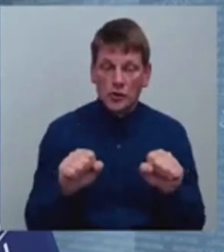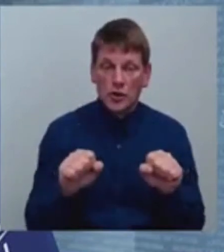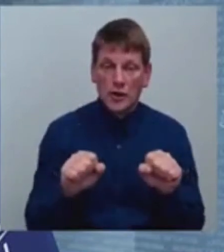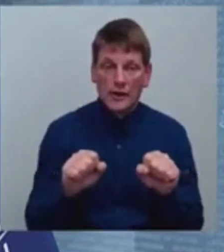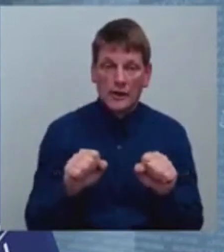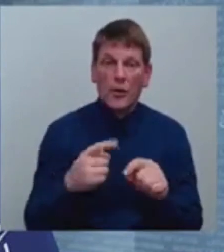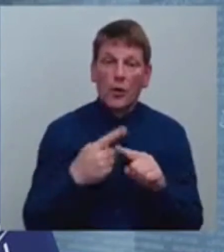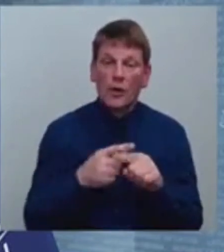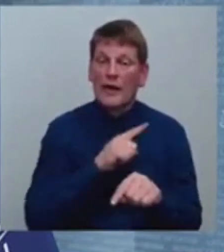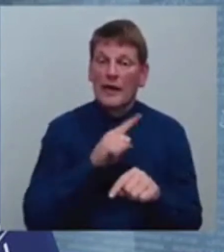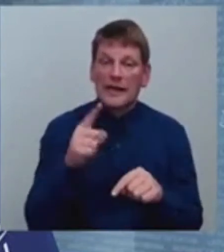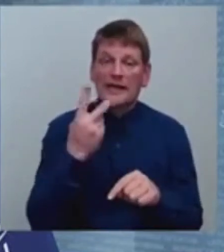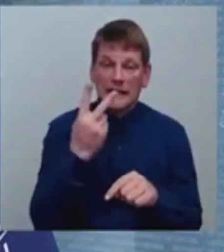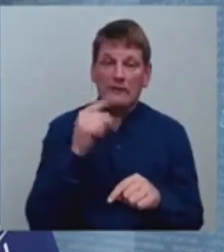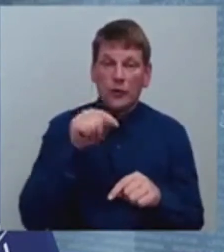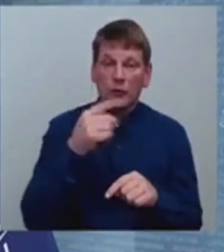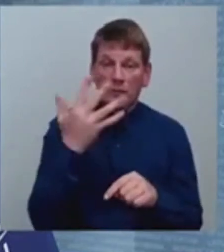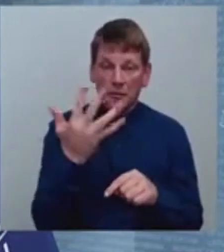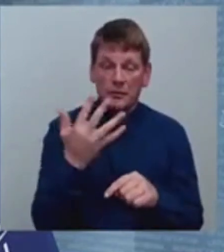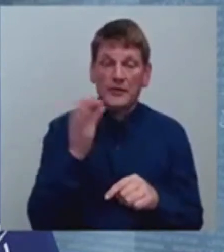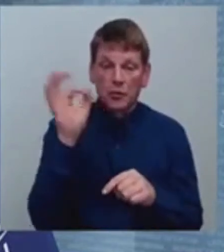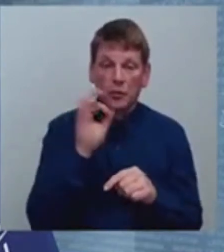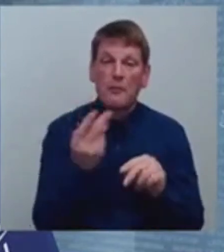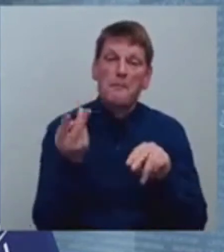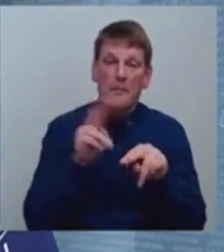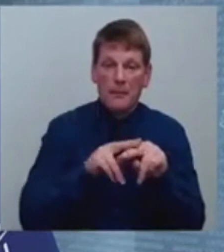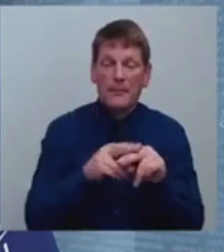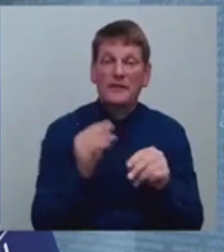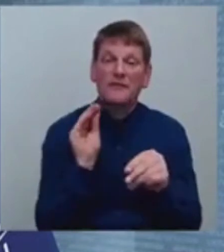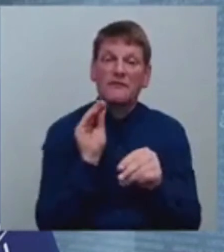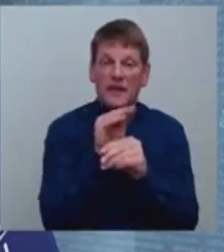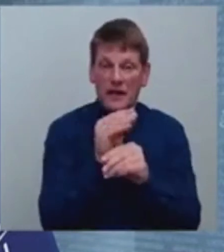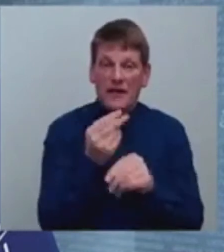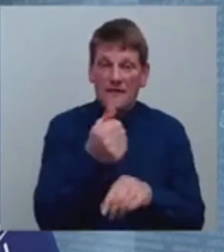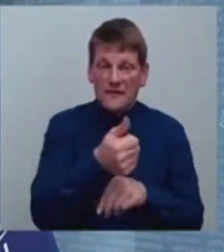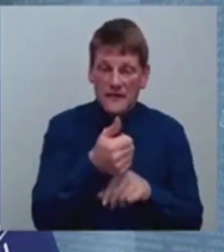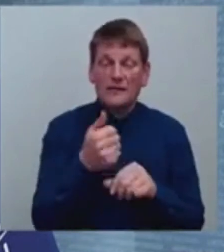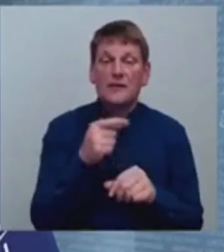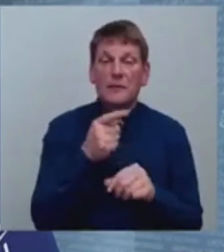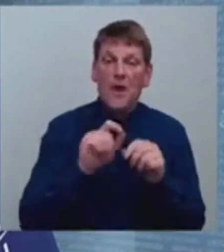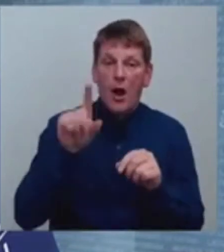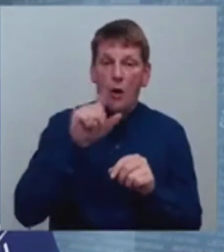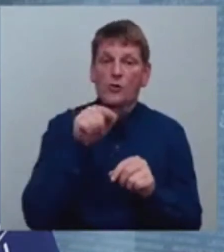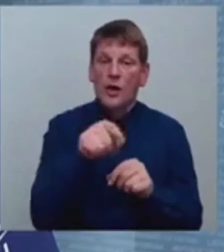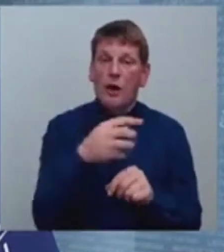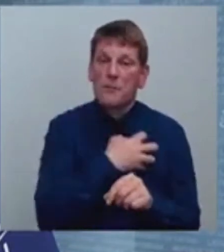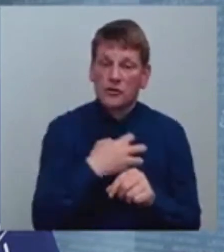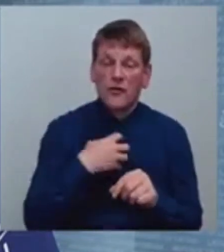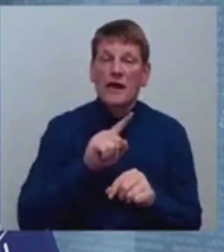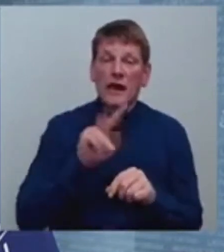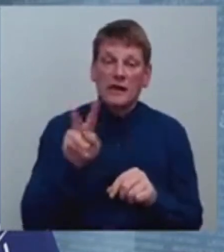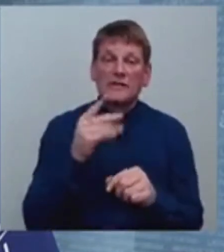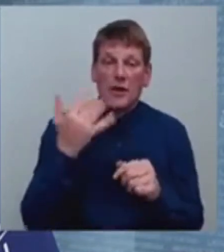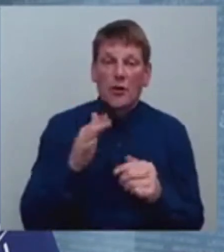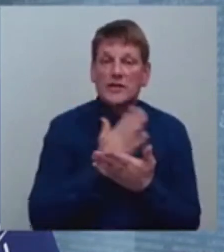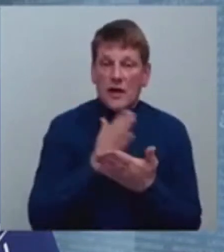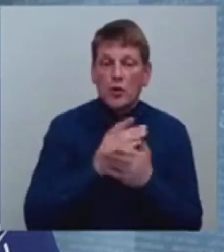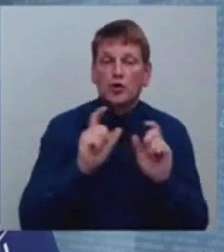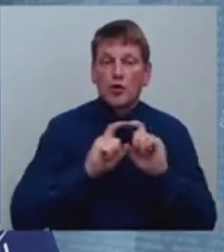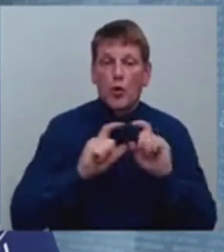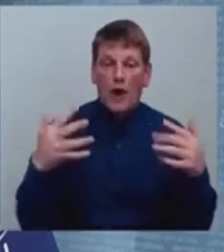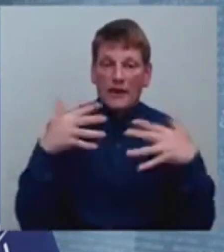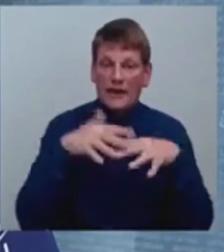līdz 2,5% papildu finansējumu pieaugums tām pašvaldībām, kas ir jau sakārtoši skolotīkli.